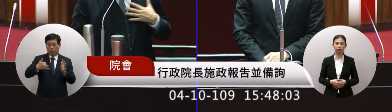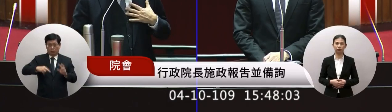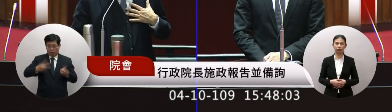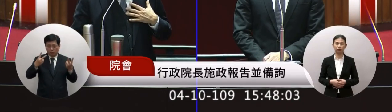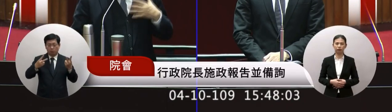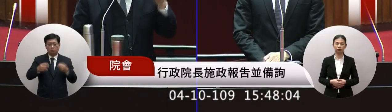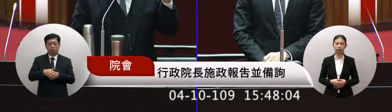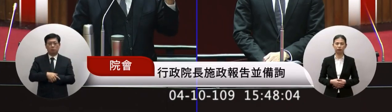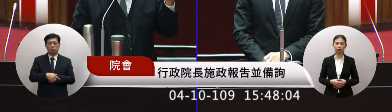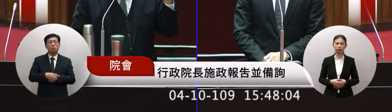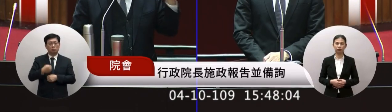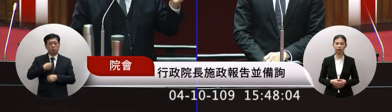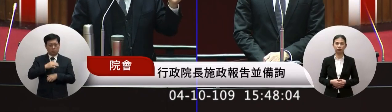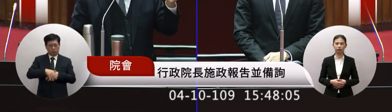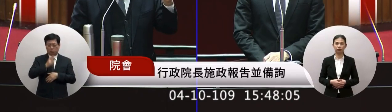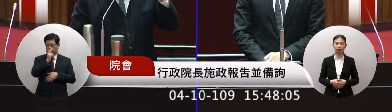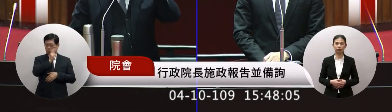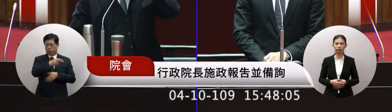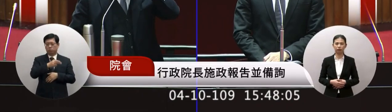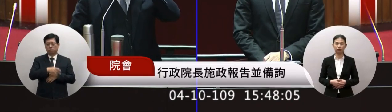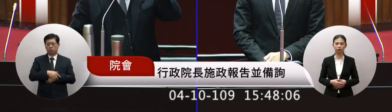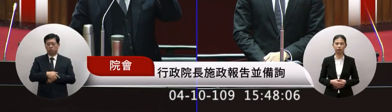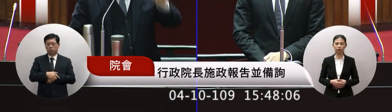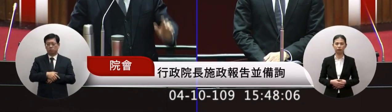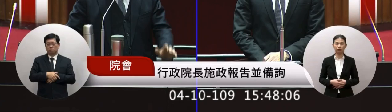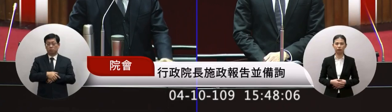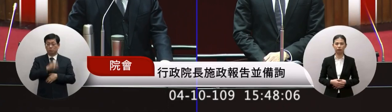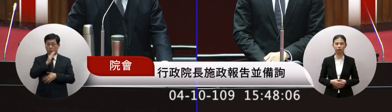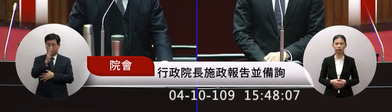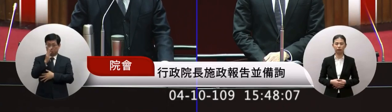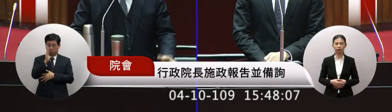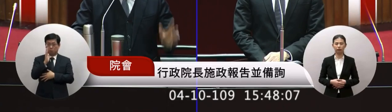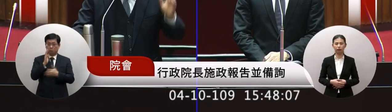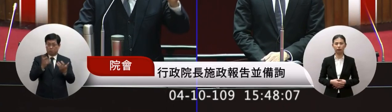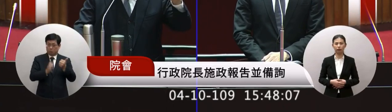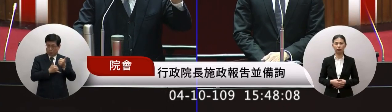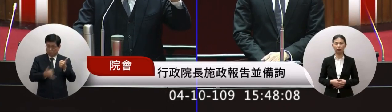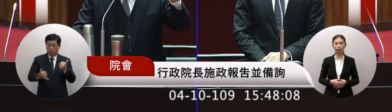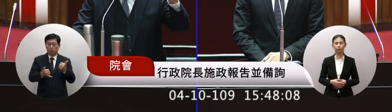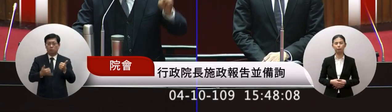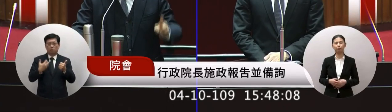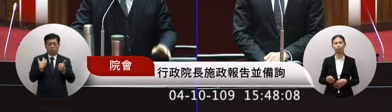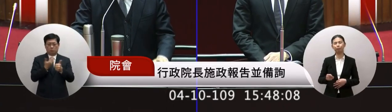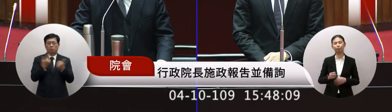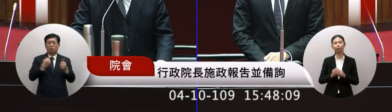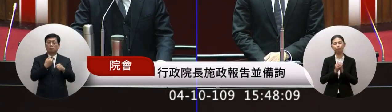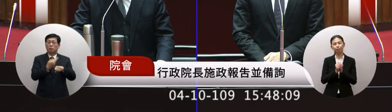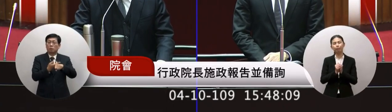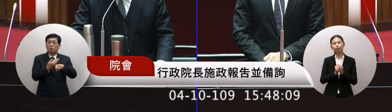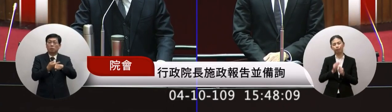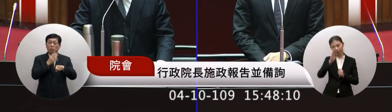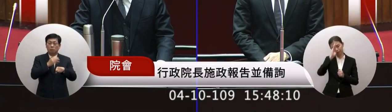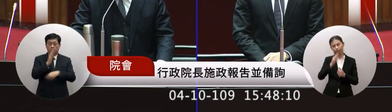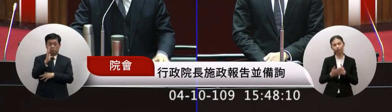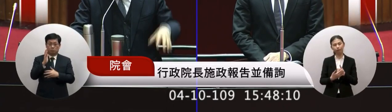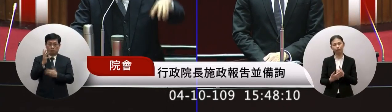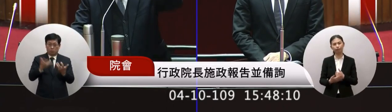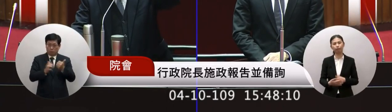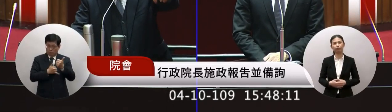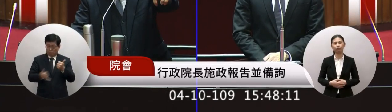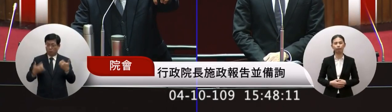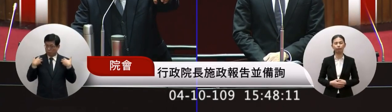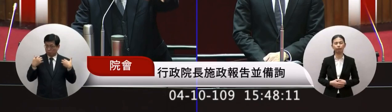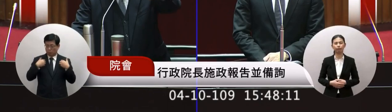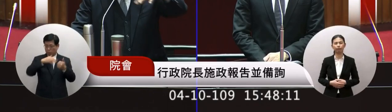再來要求我政府委員拜託劉冰成劉建模委員